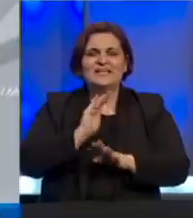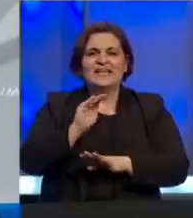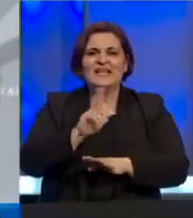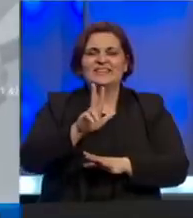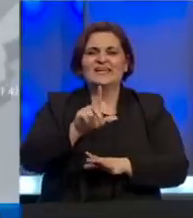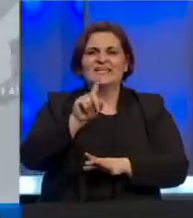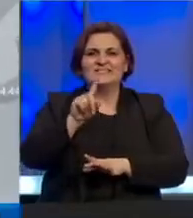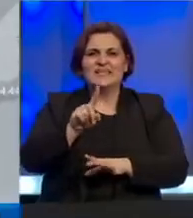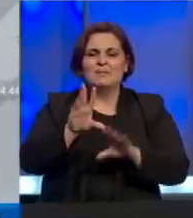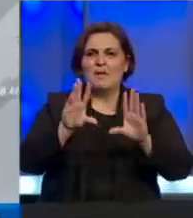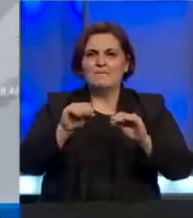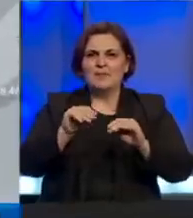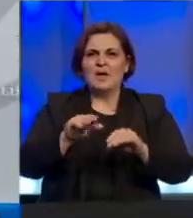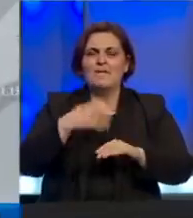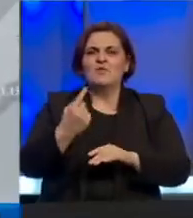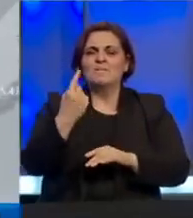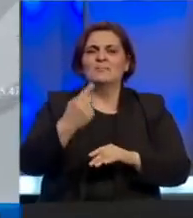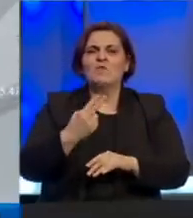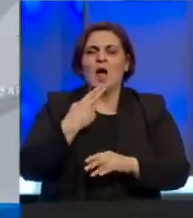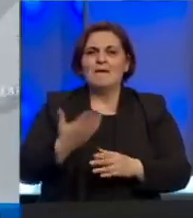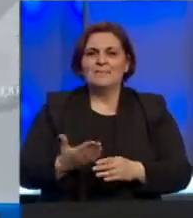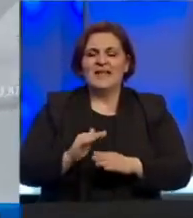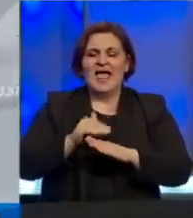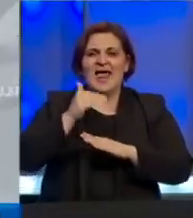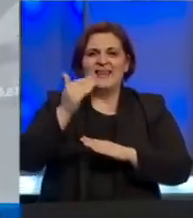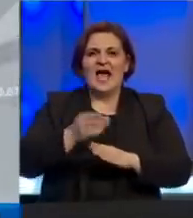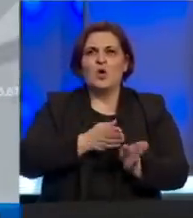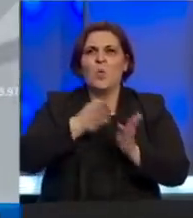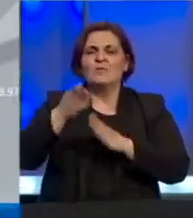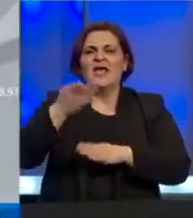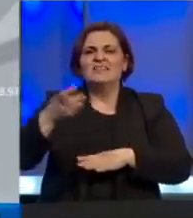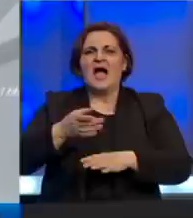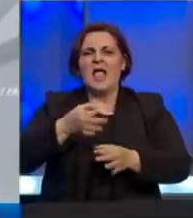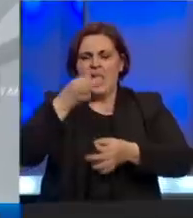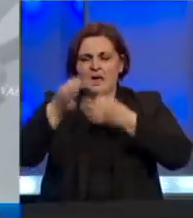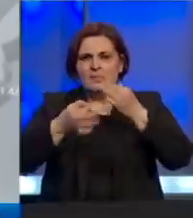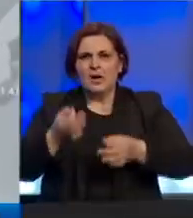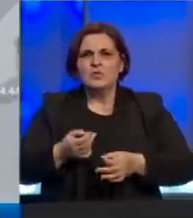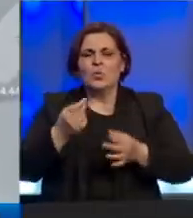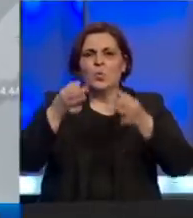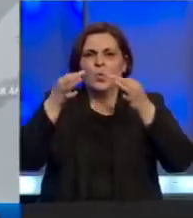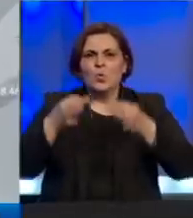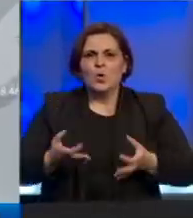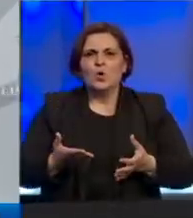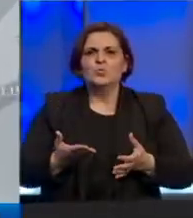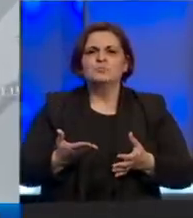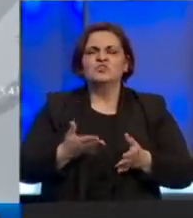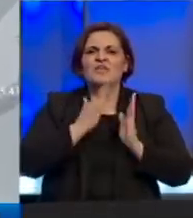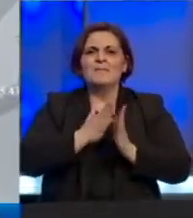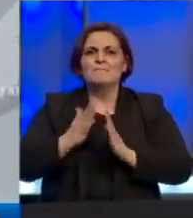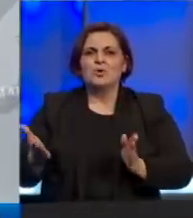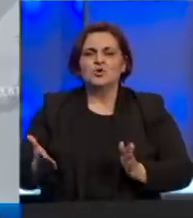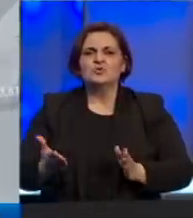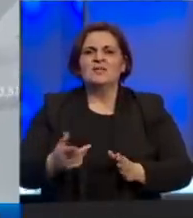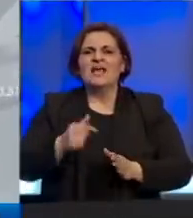31. marta, potom 1. aprila, nakon čega je upućena dalju kliničku obradu uz poštovanje algoritma uve sa